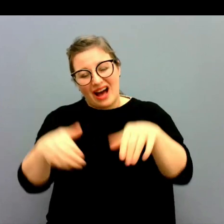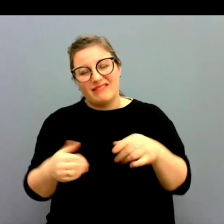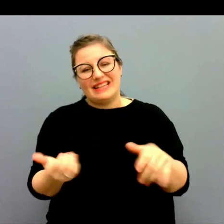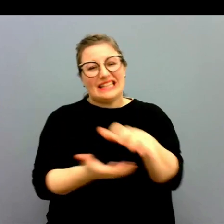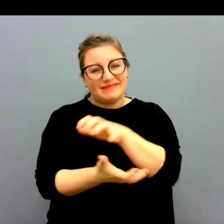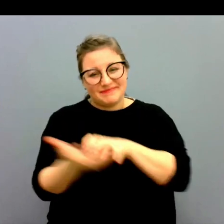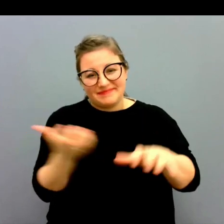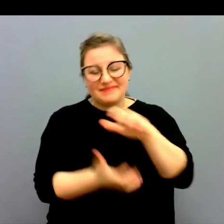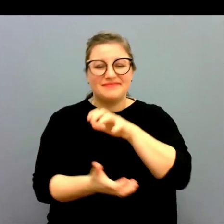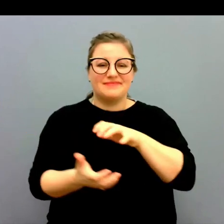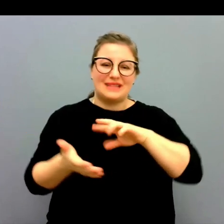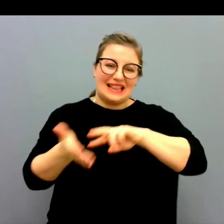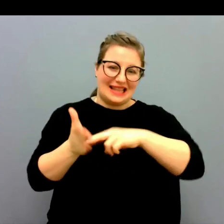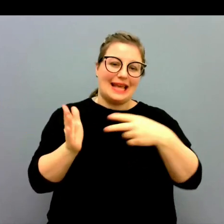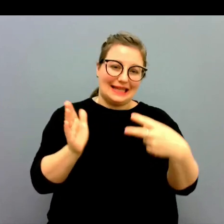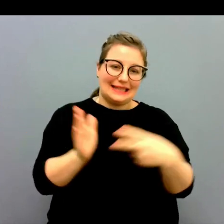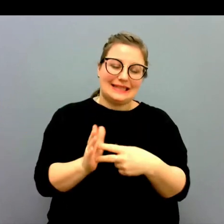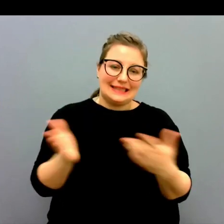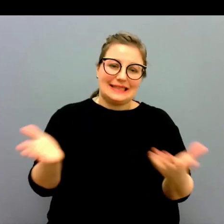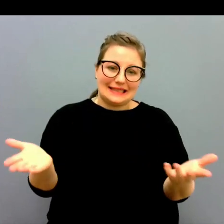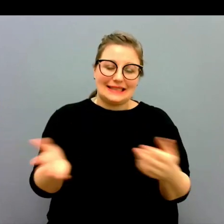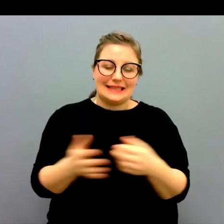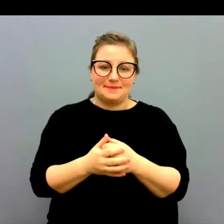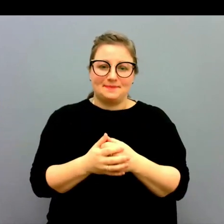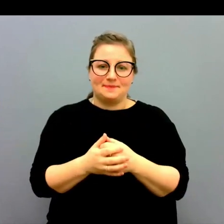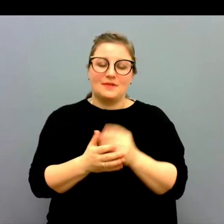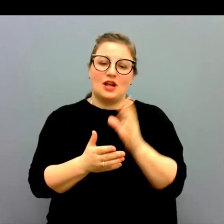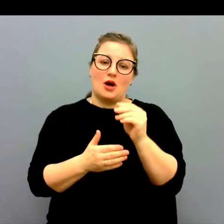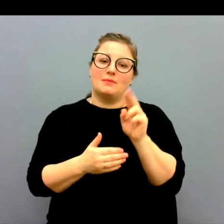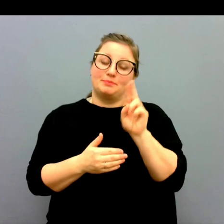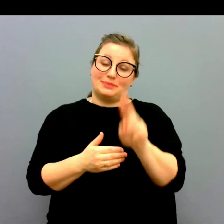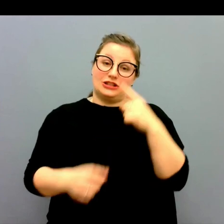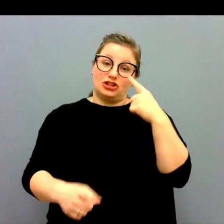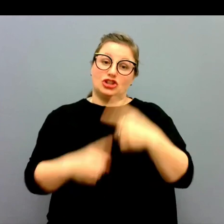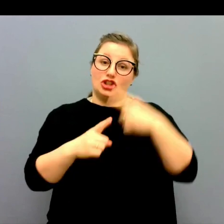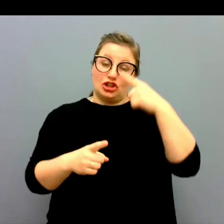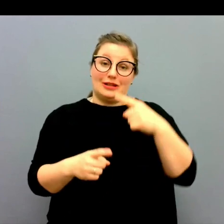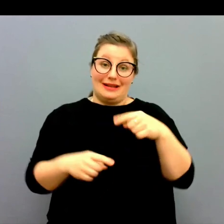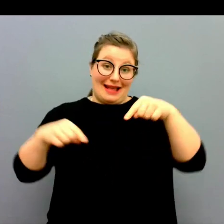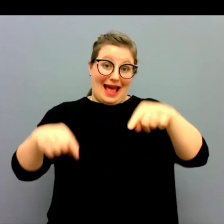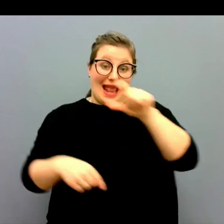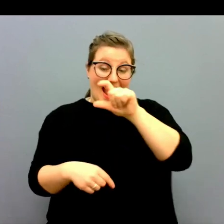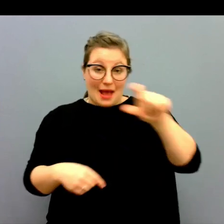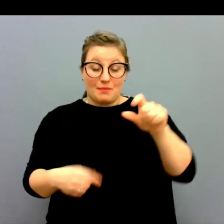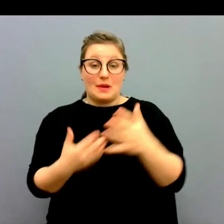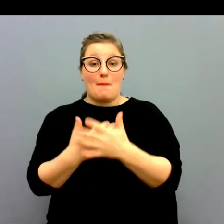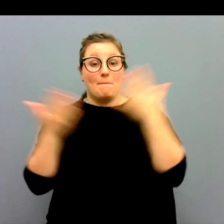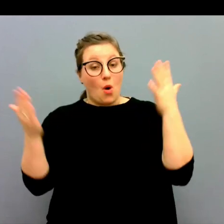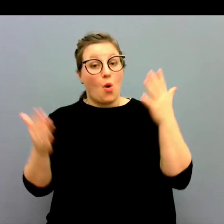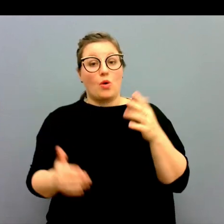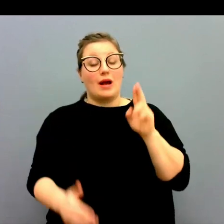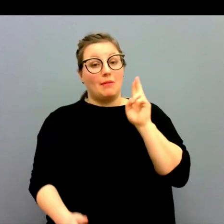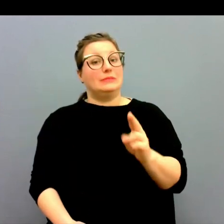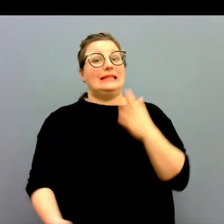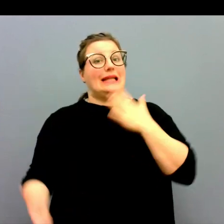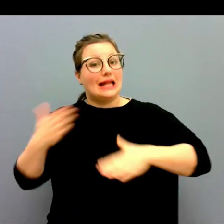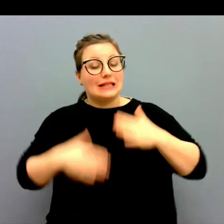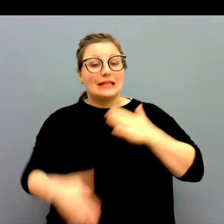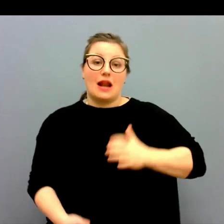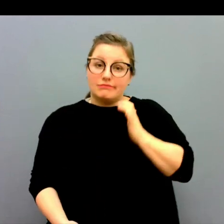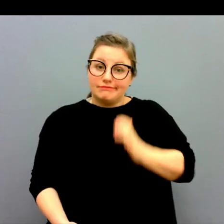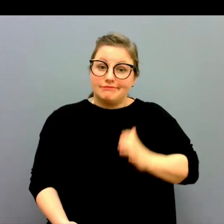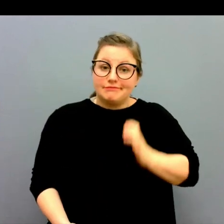har varit strul med tekniken. Det är verkligen tydligt att det här är ett ämne som engagerar väldigt många.